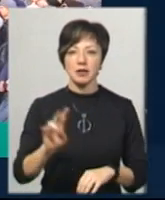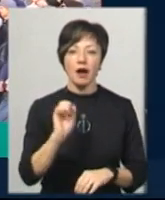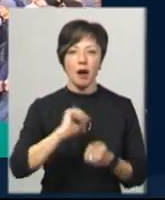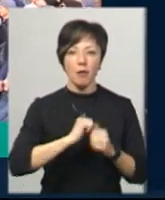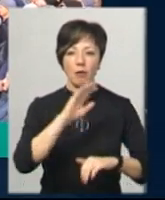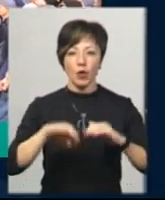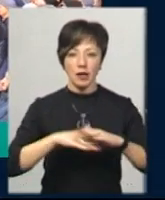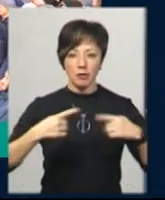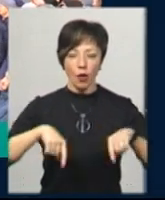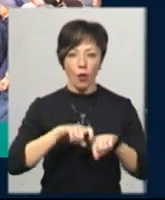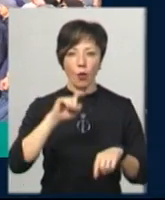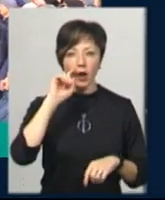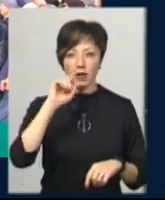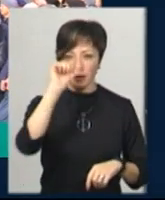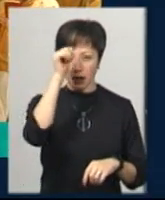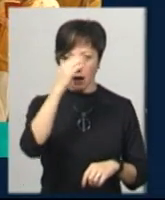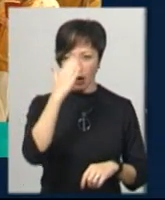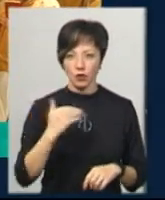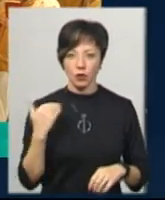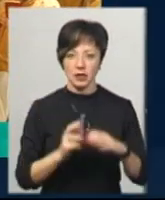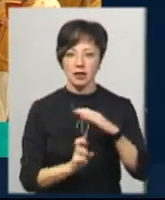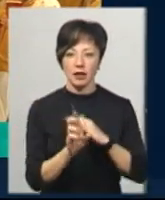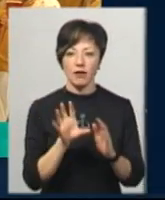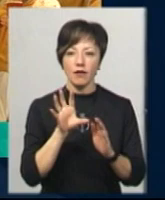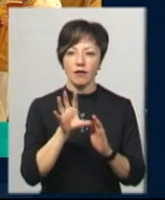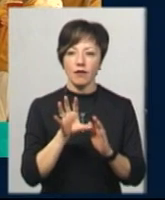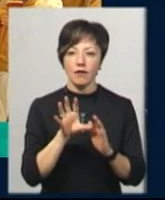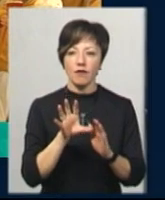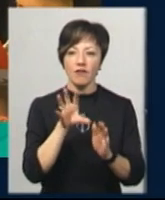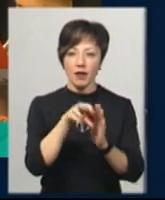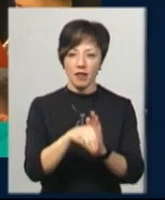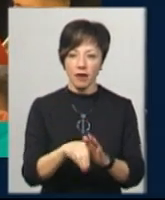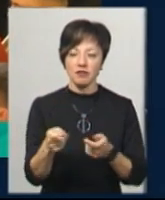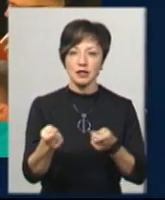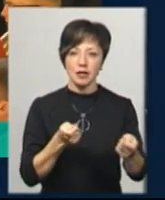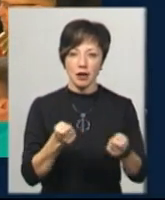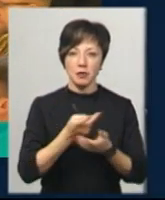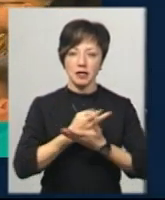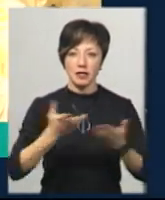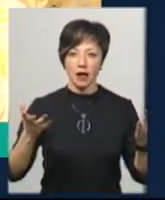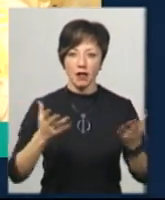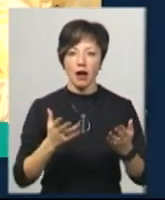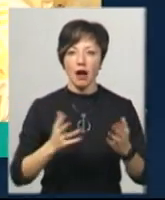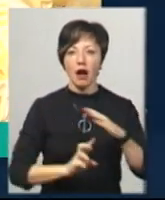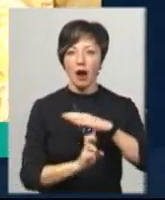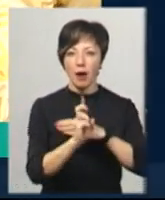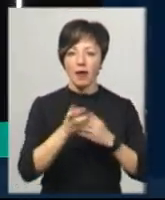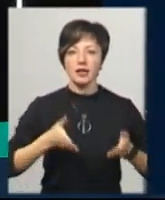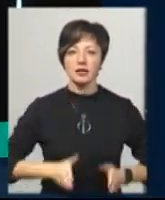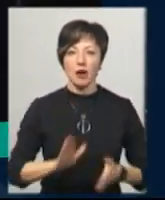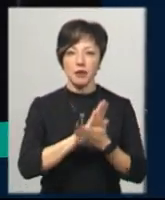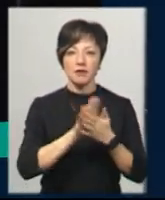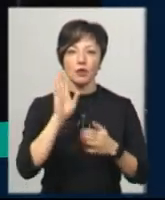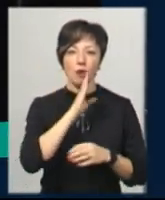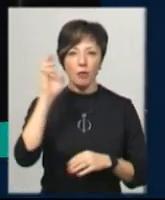єпархії Української Греко-католицької церкви ввели сан та представили у Хмельницькому катедральному храмі Різдва Пресвятої Богородиці.